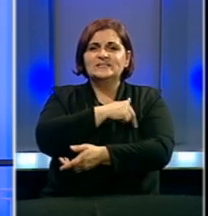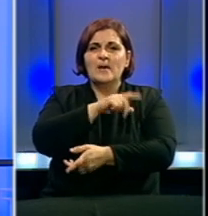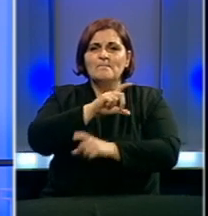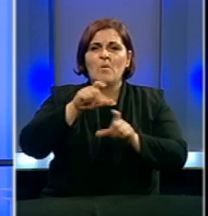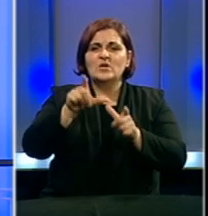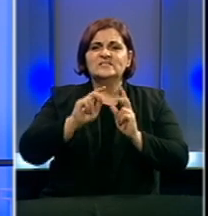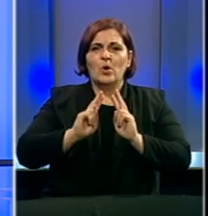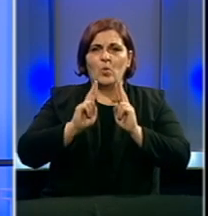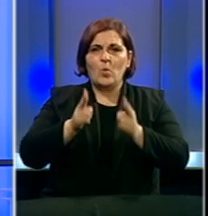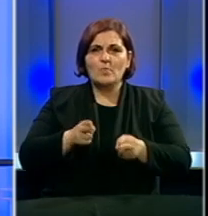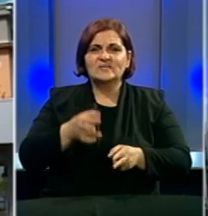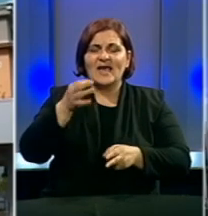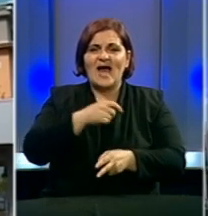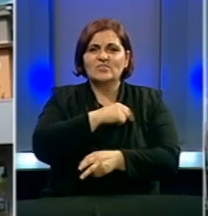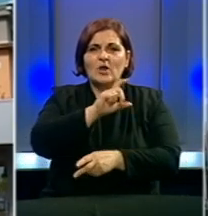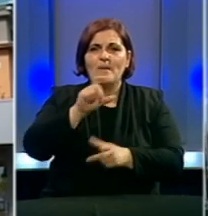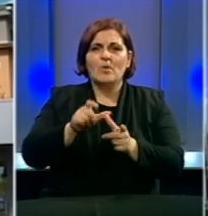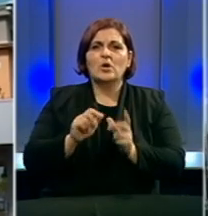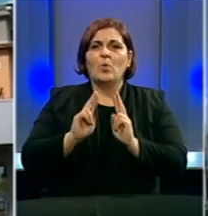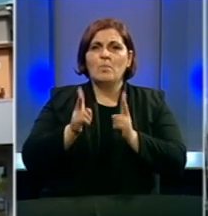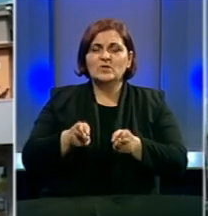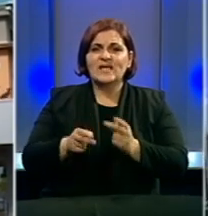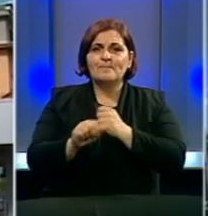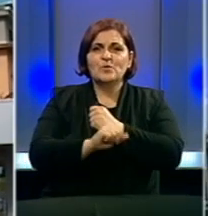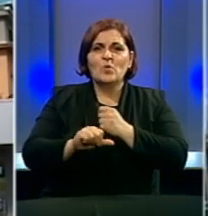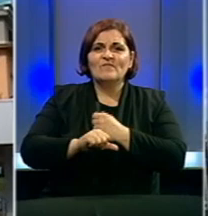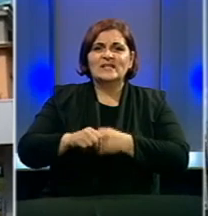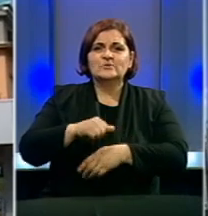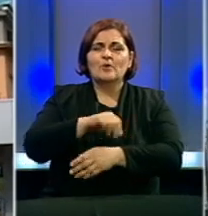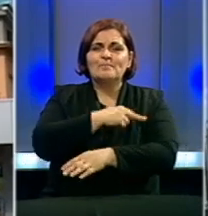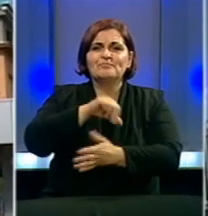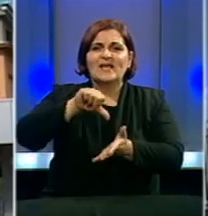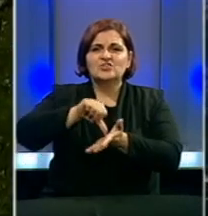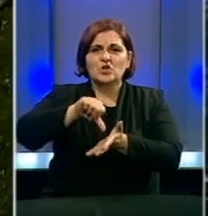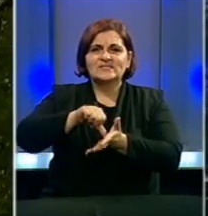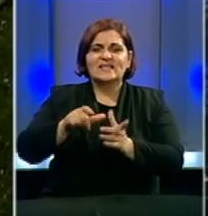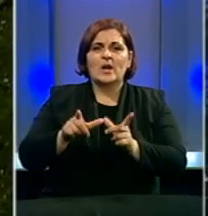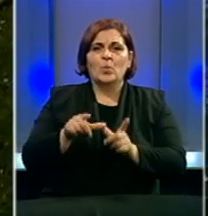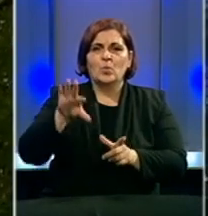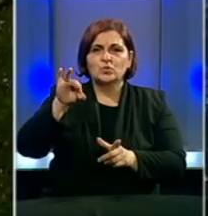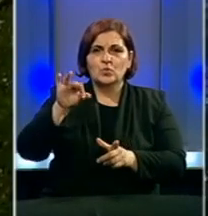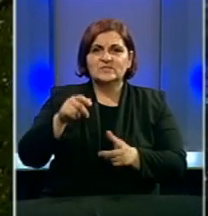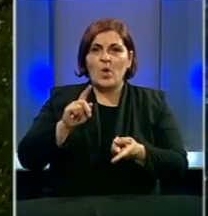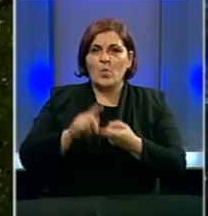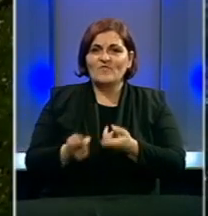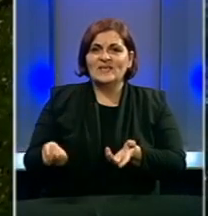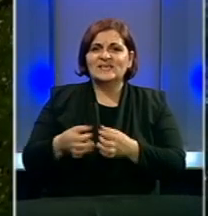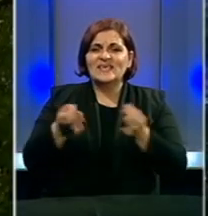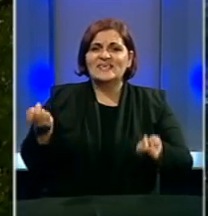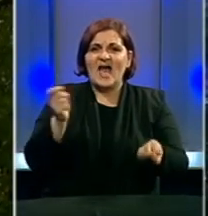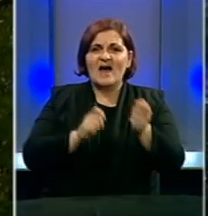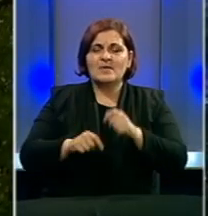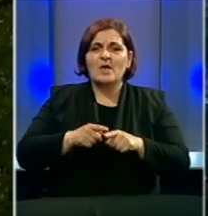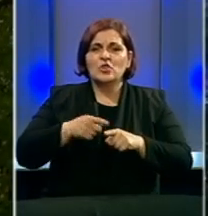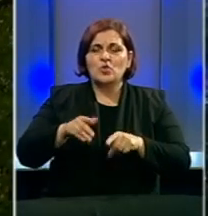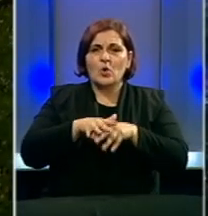kliničke bolnice u Mostaru, kantonalne bolnice u Mostaru i univerzitetskog kliničkog centra u Tuzli, a u vezi sa javnim nabavkama